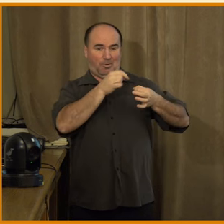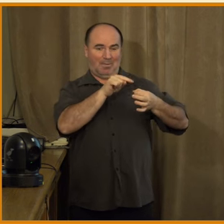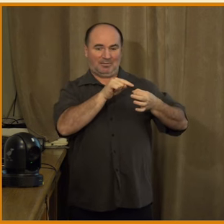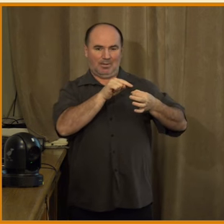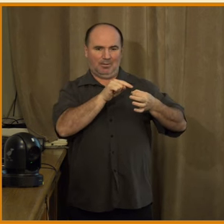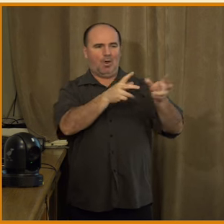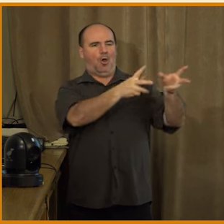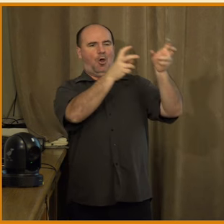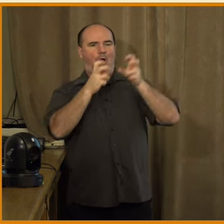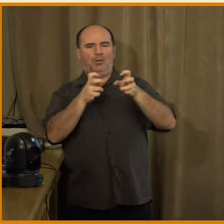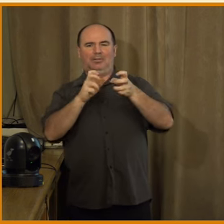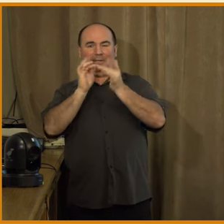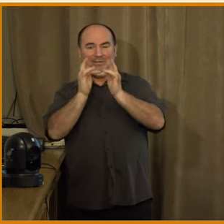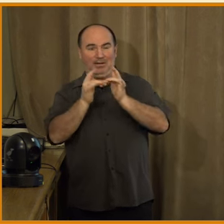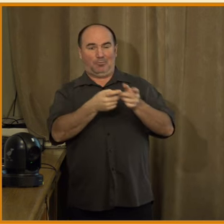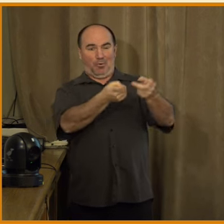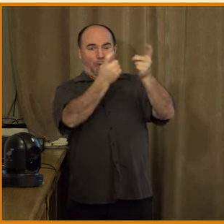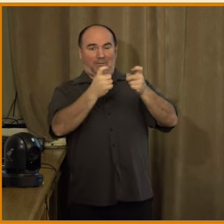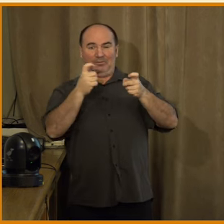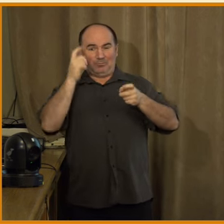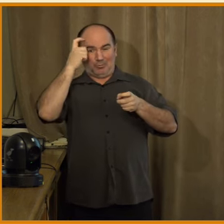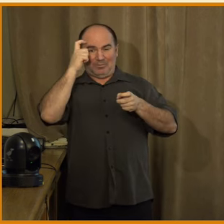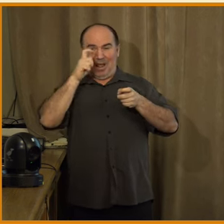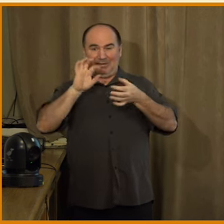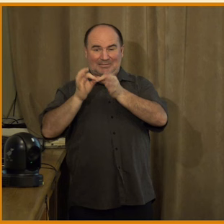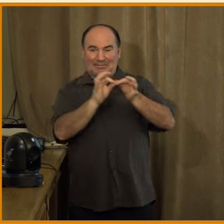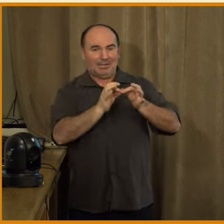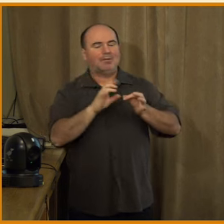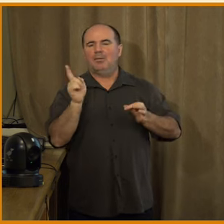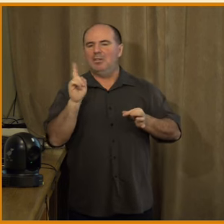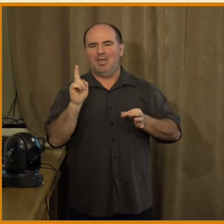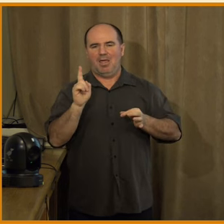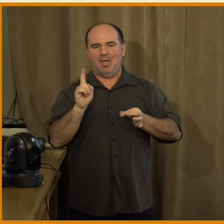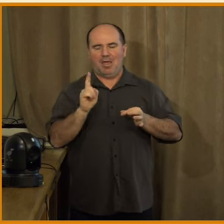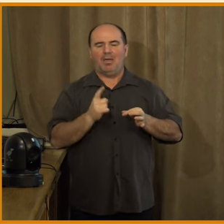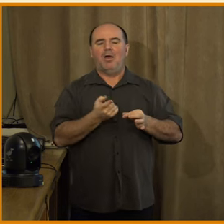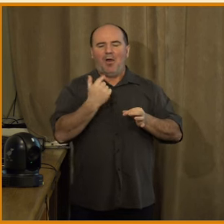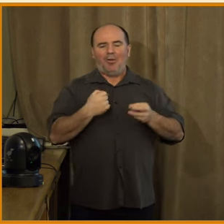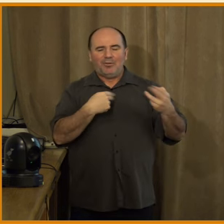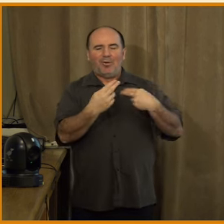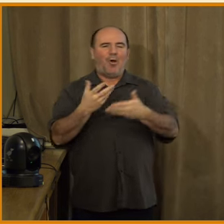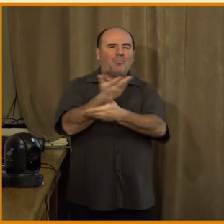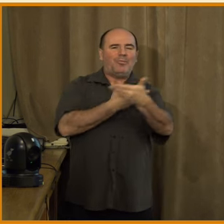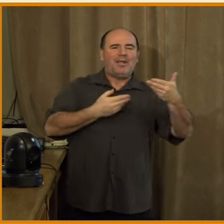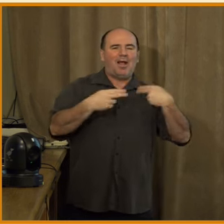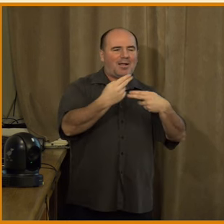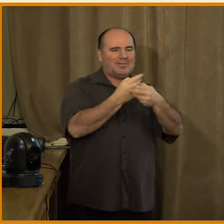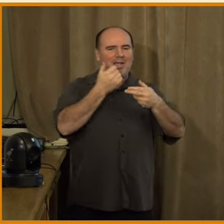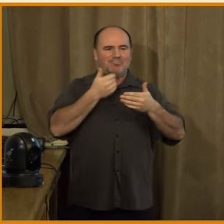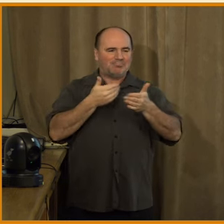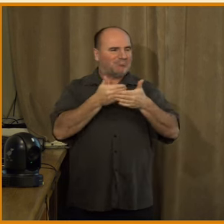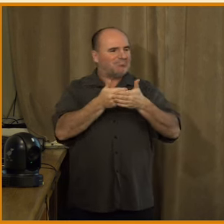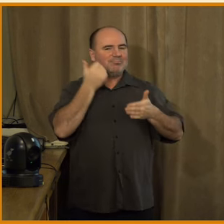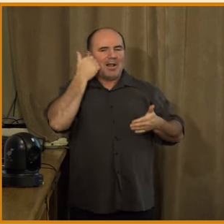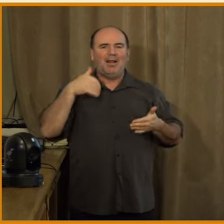internetem ani se sociálními sítěmi, ale co je vlastně nějakou součástí komunikačního prostoru v lidské historii tak nějak